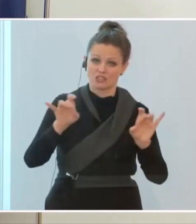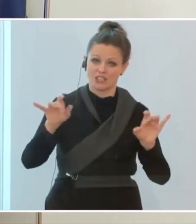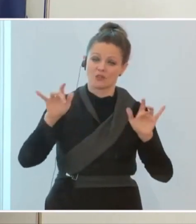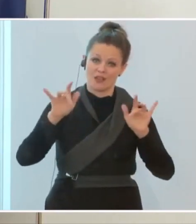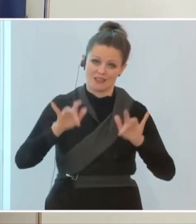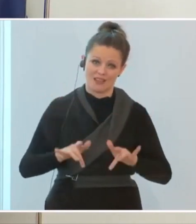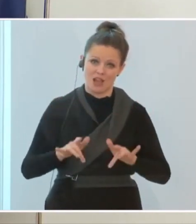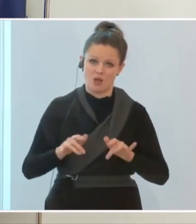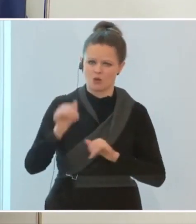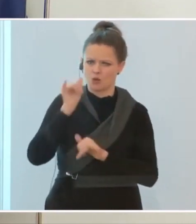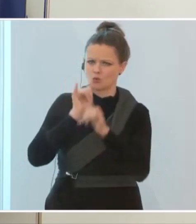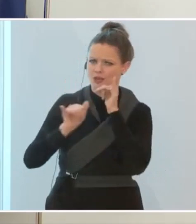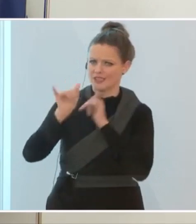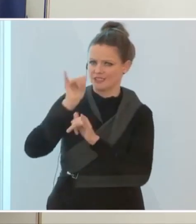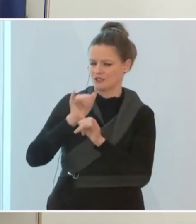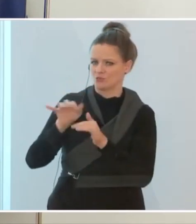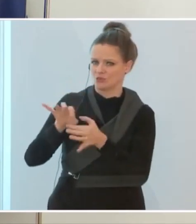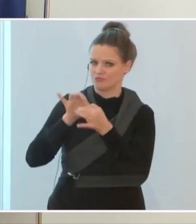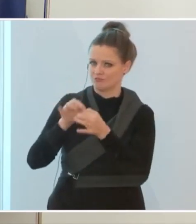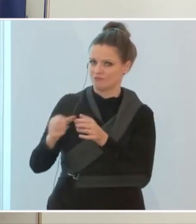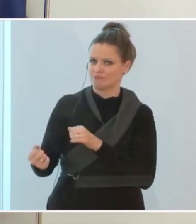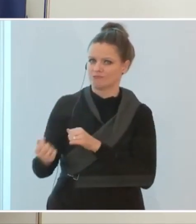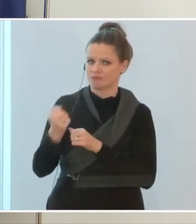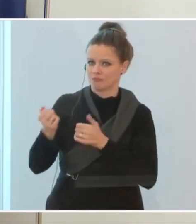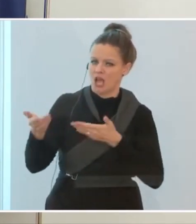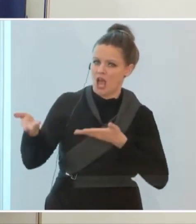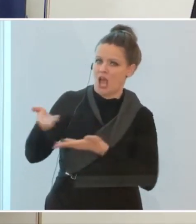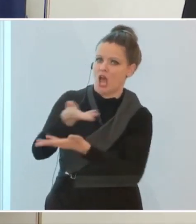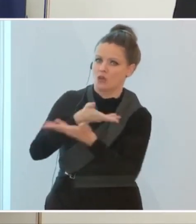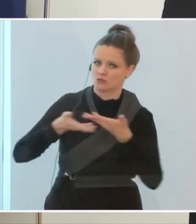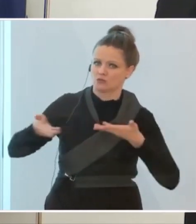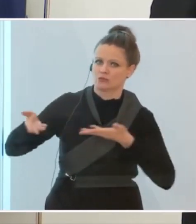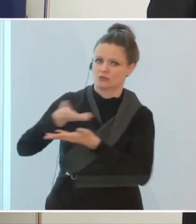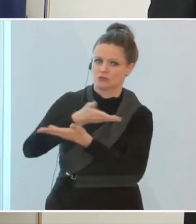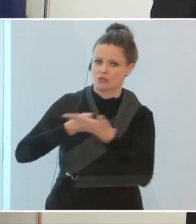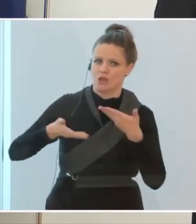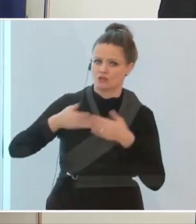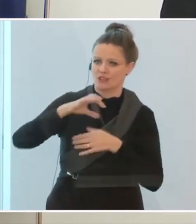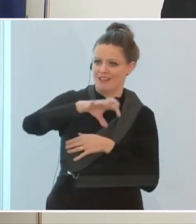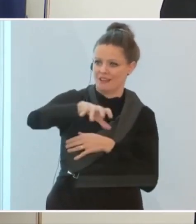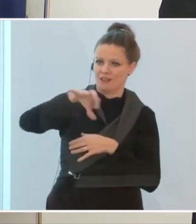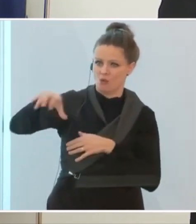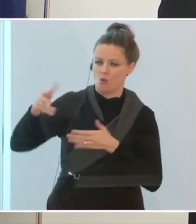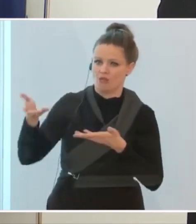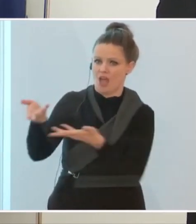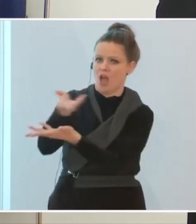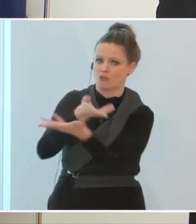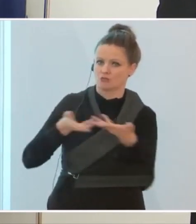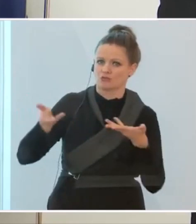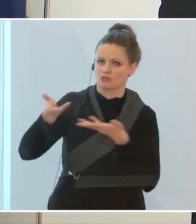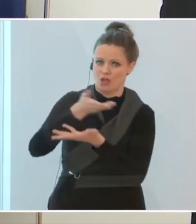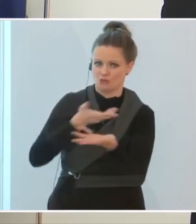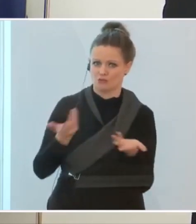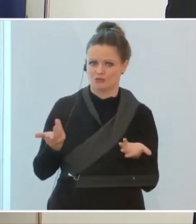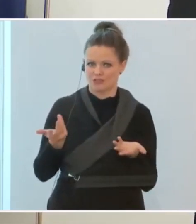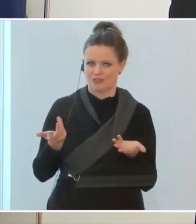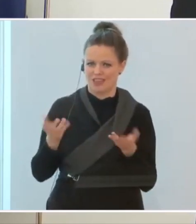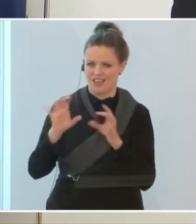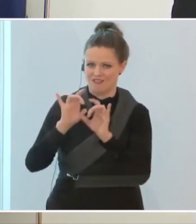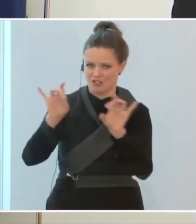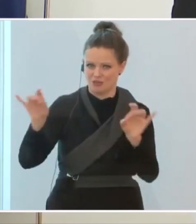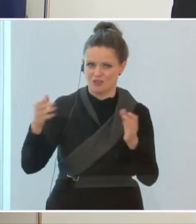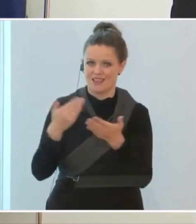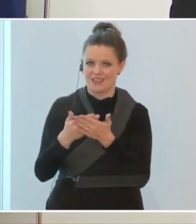kann und beim Tourismus dann auch zu einem starken Austausch innerhalb verschiedener Regionen Österreichs. Das ist der Grund, warum wir hier eine